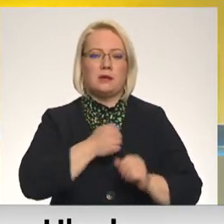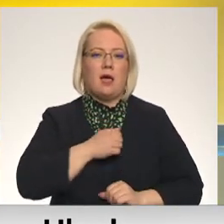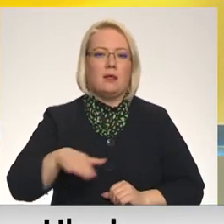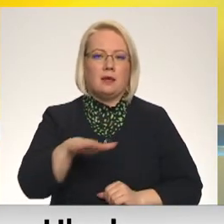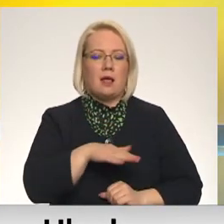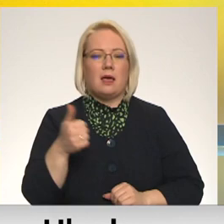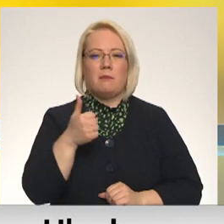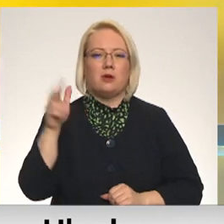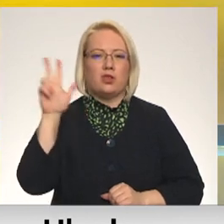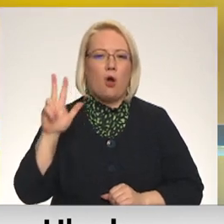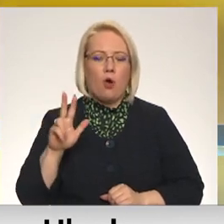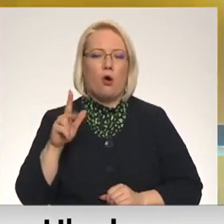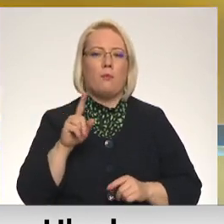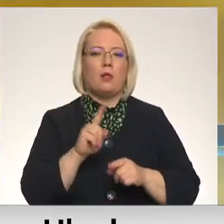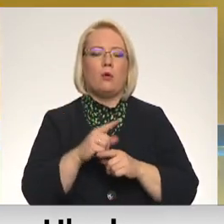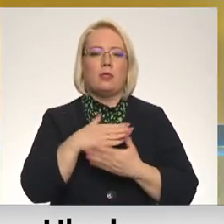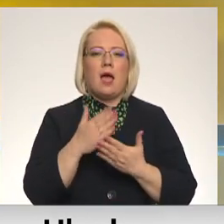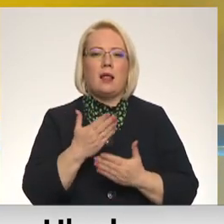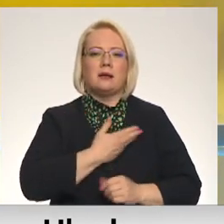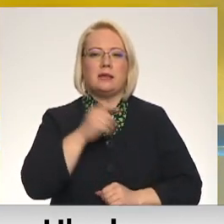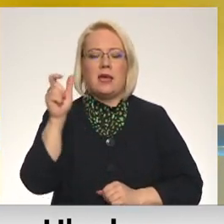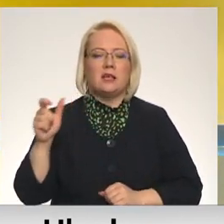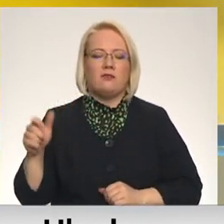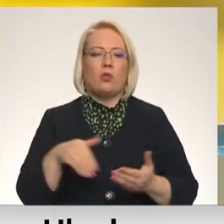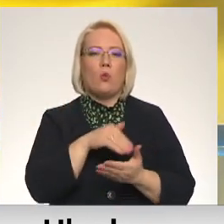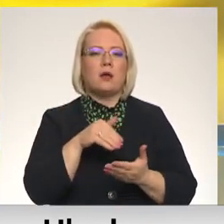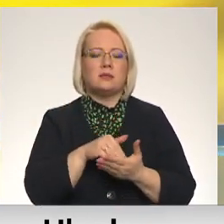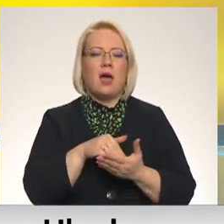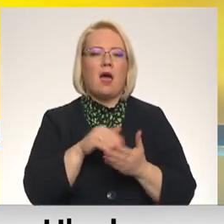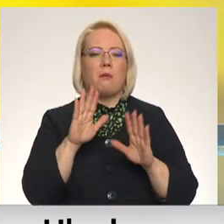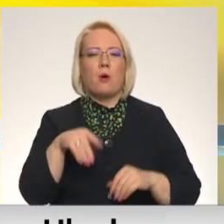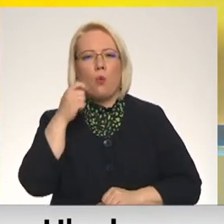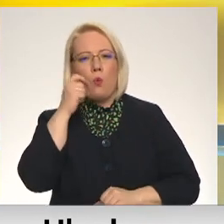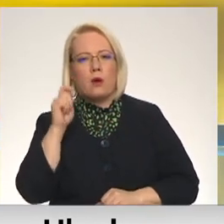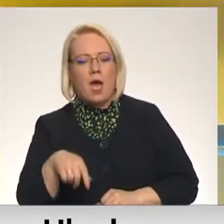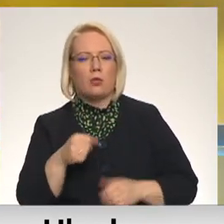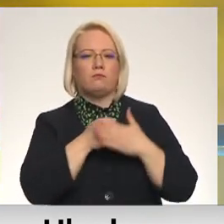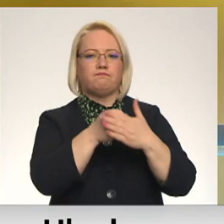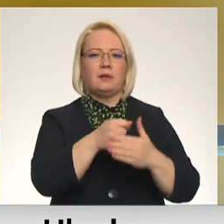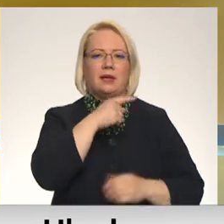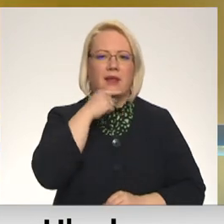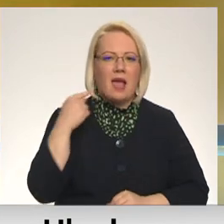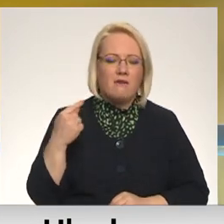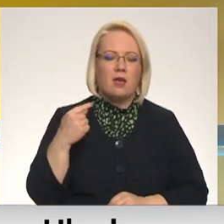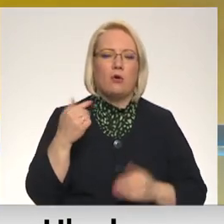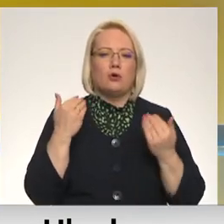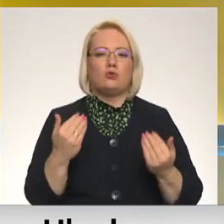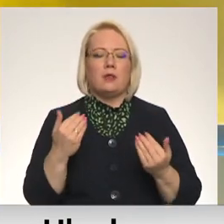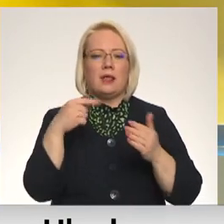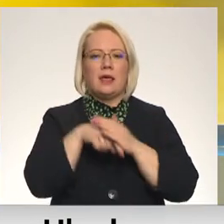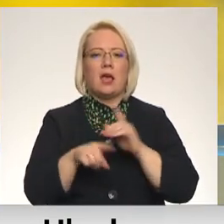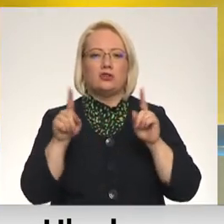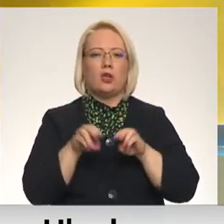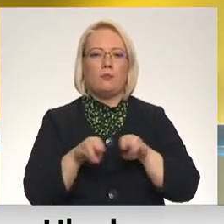tīpaši Daugavpilī un daļas iedzīvotāju nadīgo nostāju pret Ukrajinu un prokremlisko atbalstu, iekšliet ministra Marija Golubeva šodien devās uz